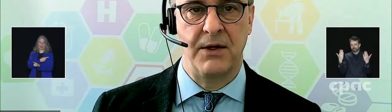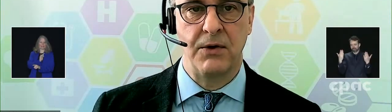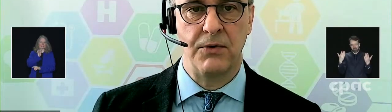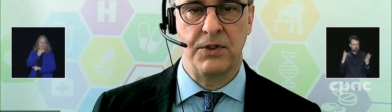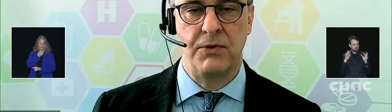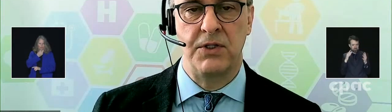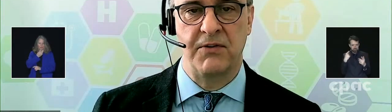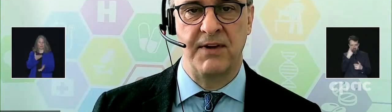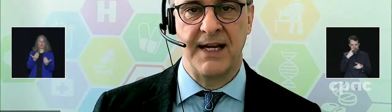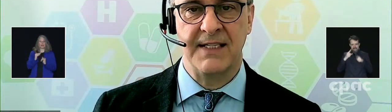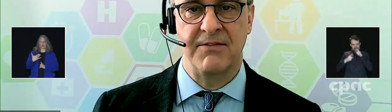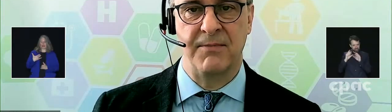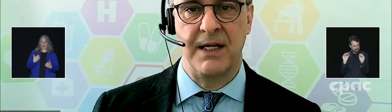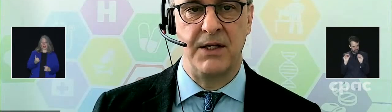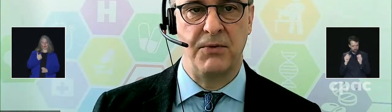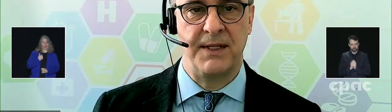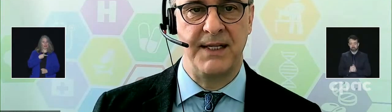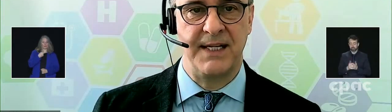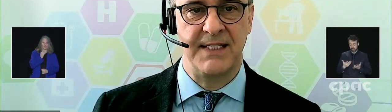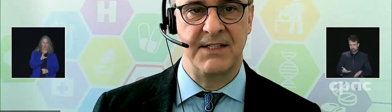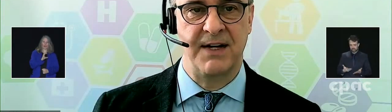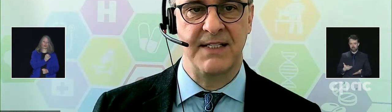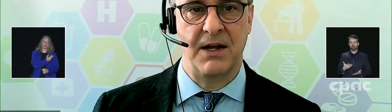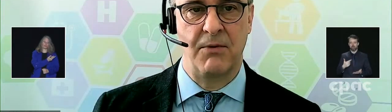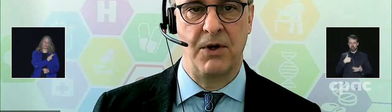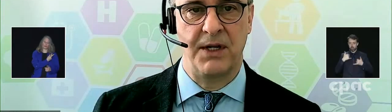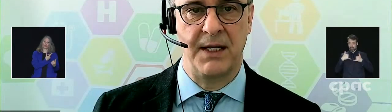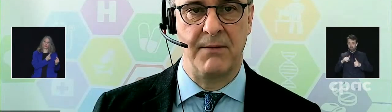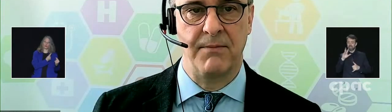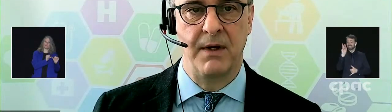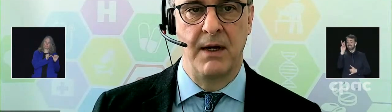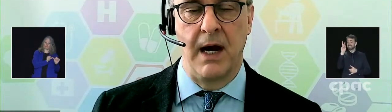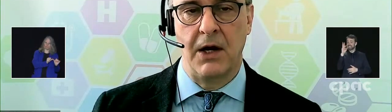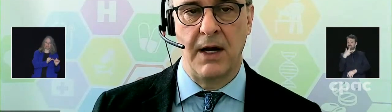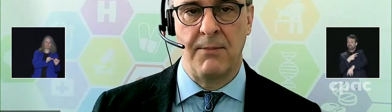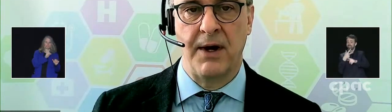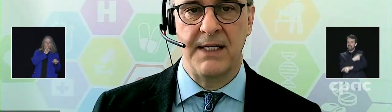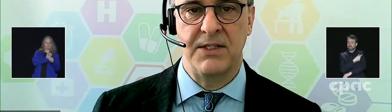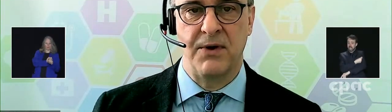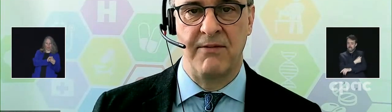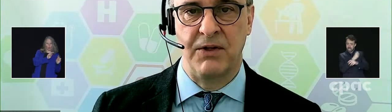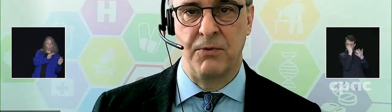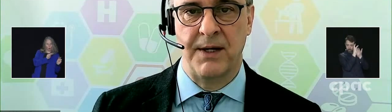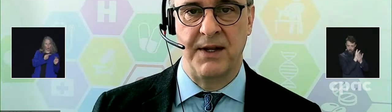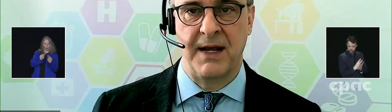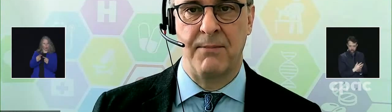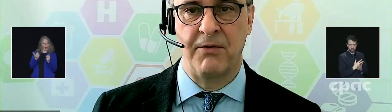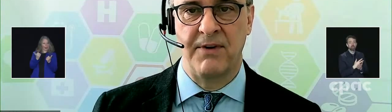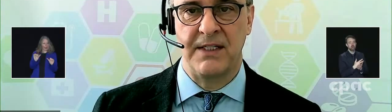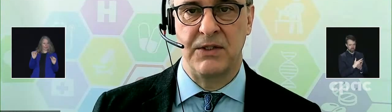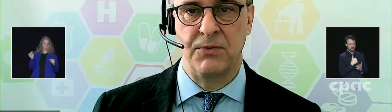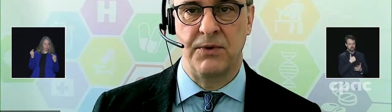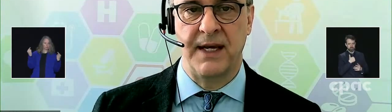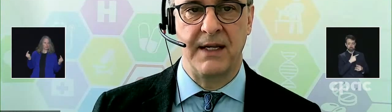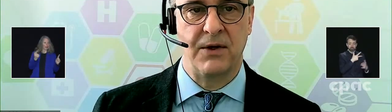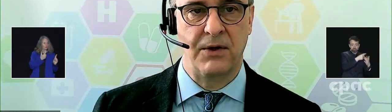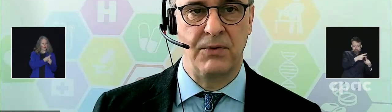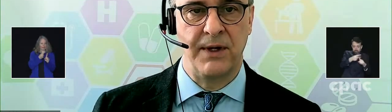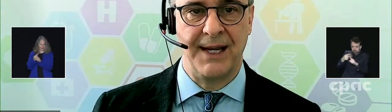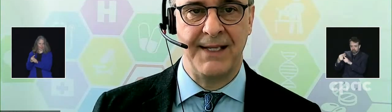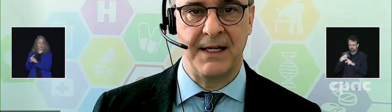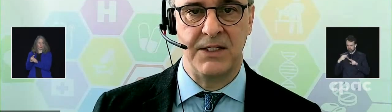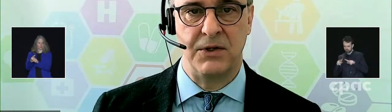publique du Canada continuent de surveiller activement l'inocuité des six vaccins homologués. En collaboration avec nos partenaires provinciaux,